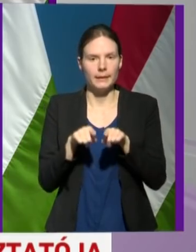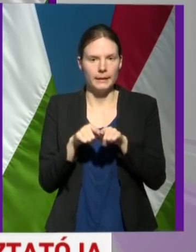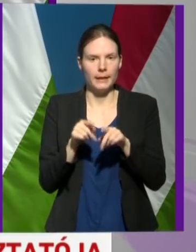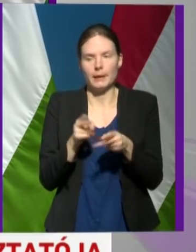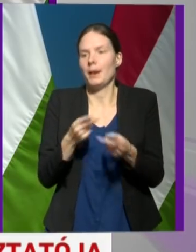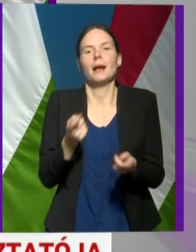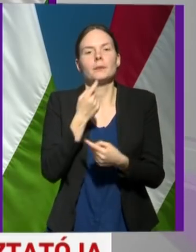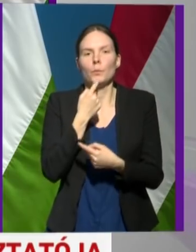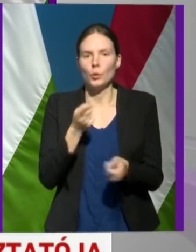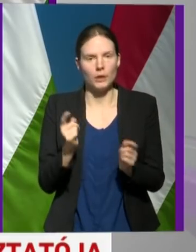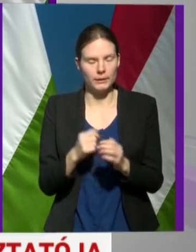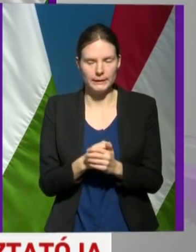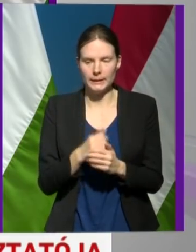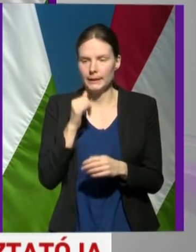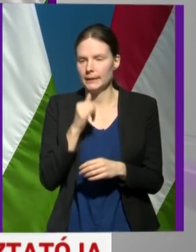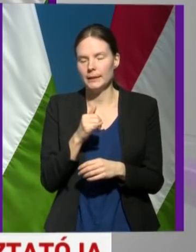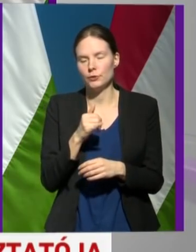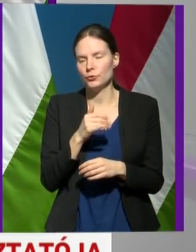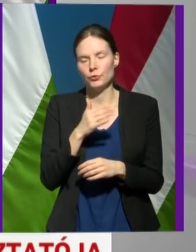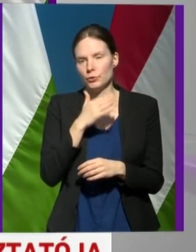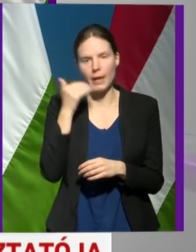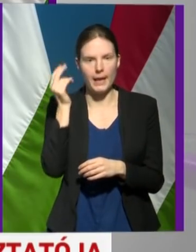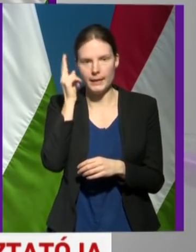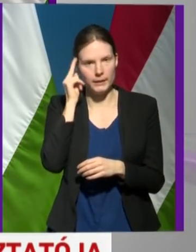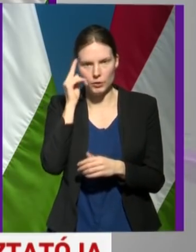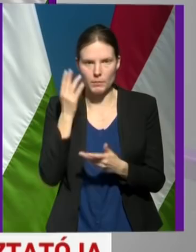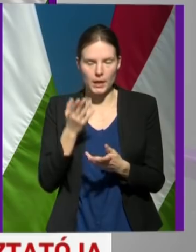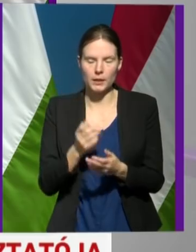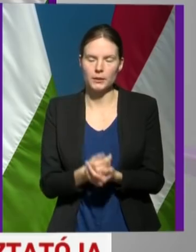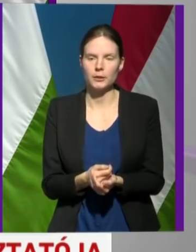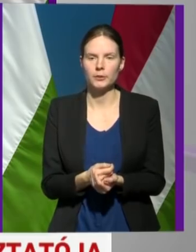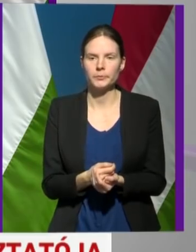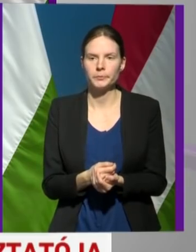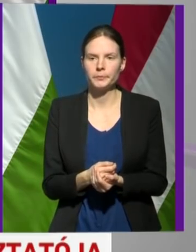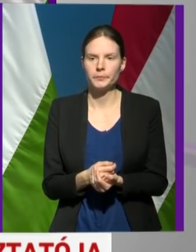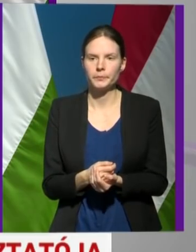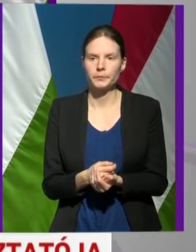kijelenteni, nincsen róla annyi ismeret, hogy ezt ki tudnánk jelenteni róla.